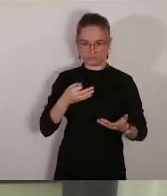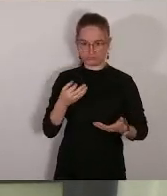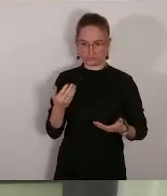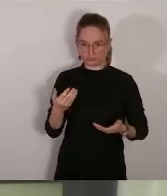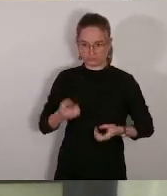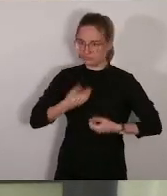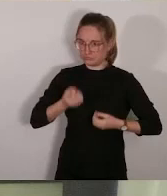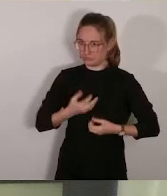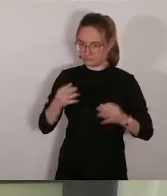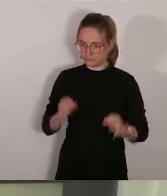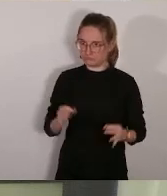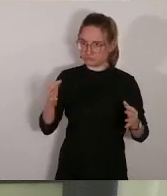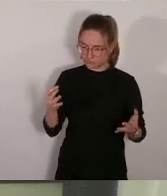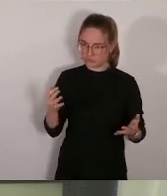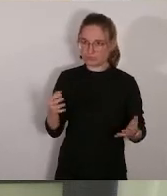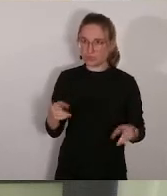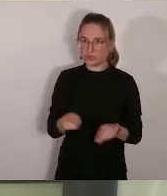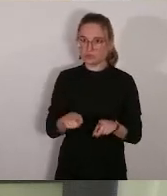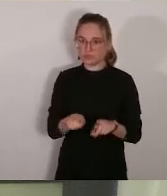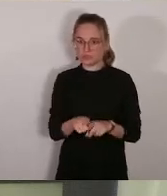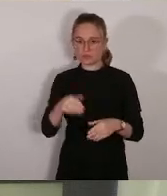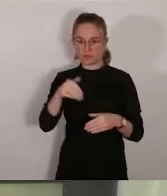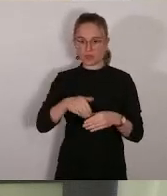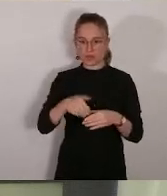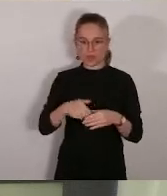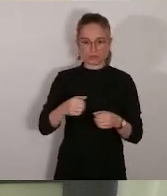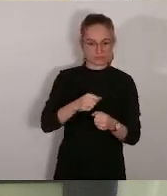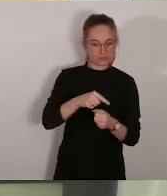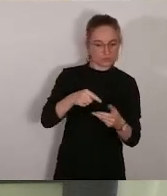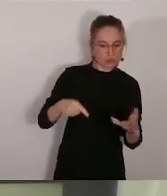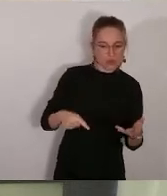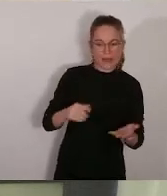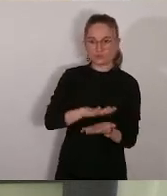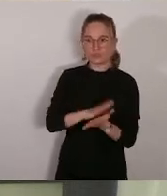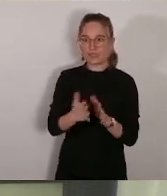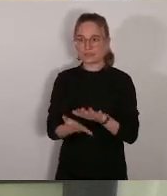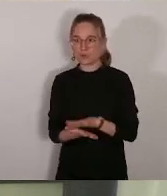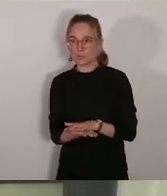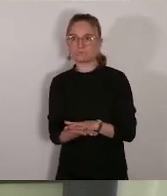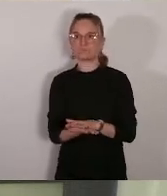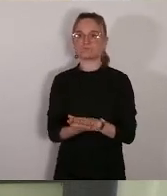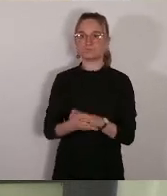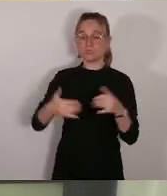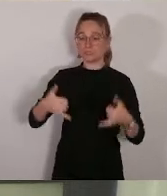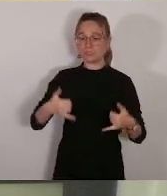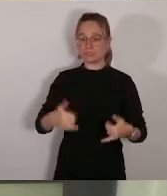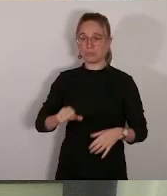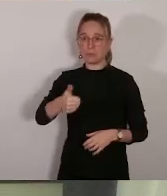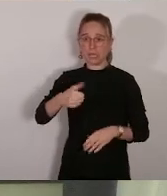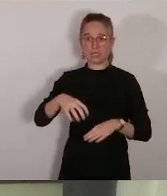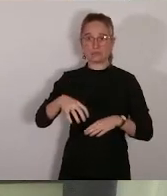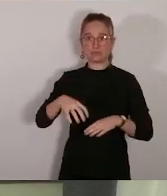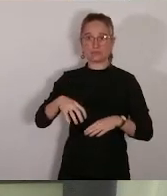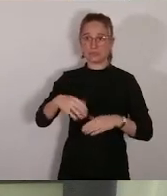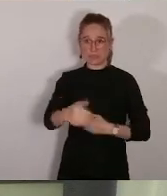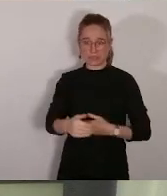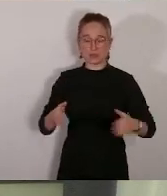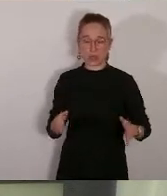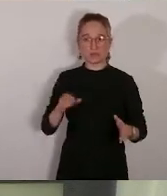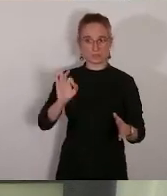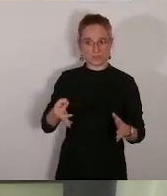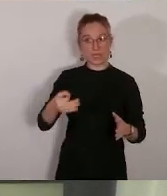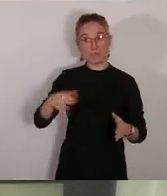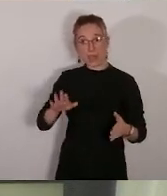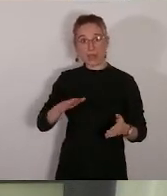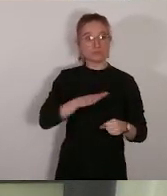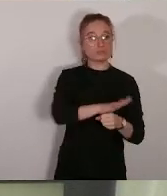'à l'intérieur, on retrouve une toute ou partie des associations qui ont le siège dans le premier secteur mais qui mènent à des activités sur l'ensemble de